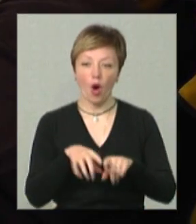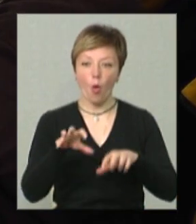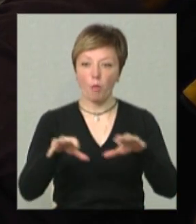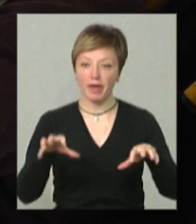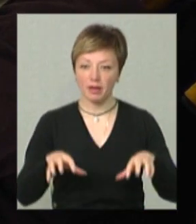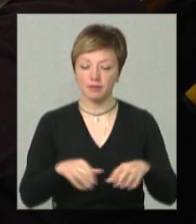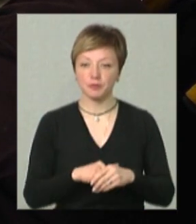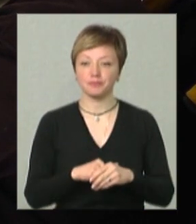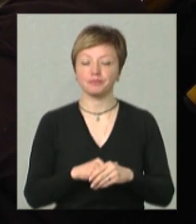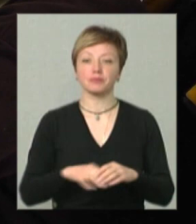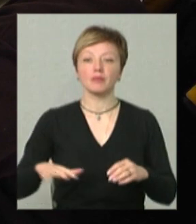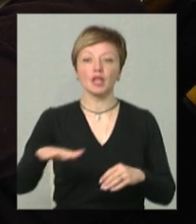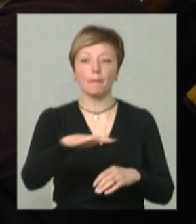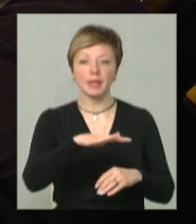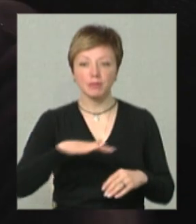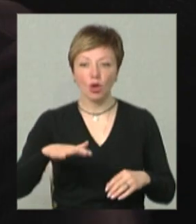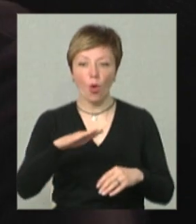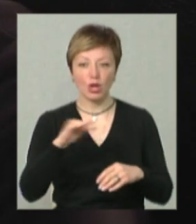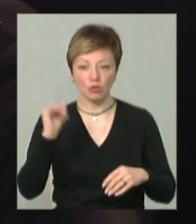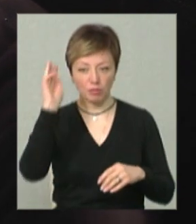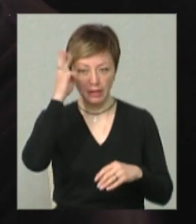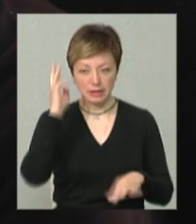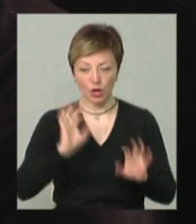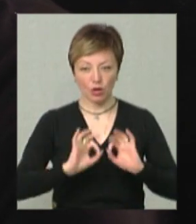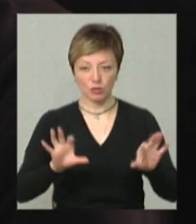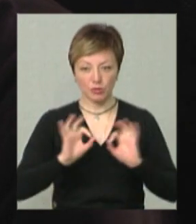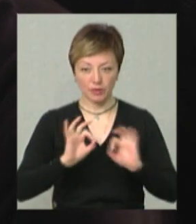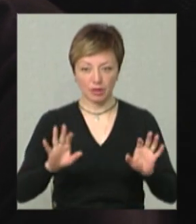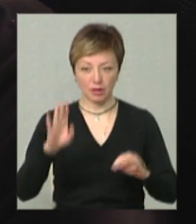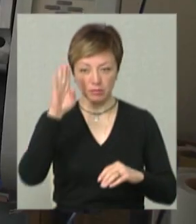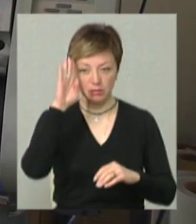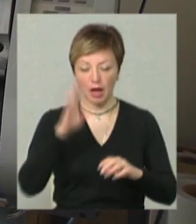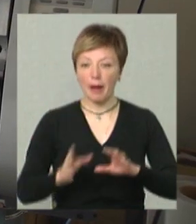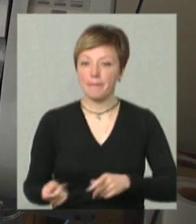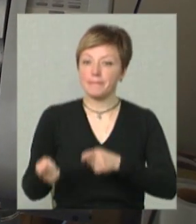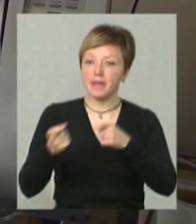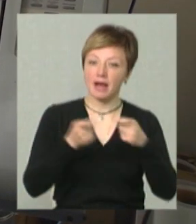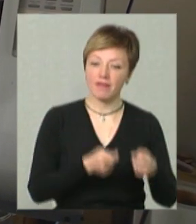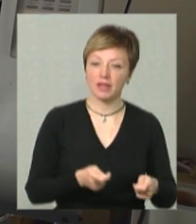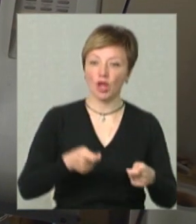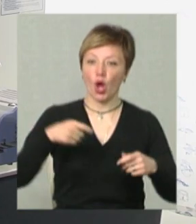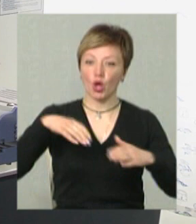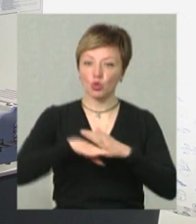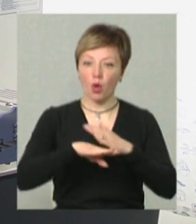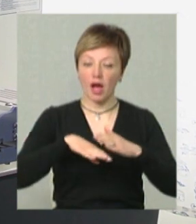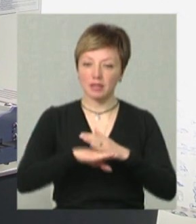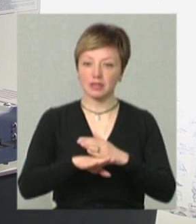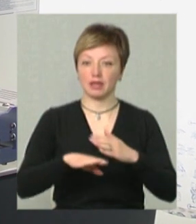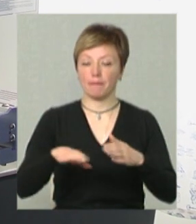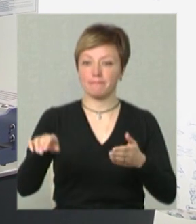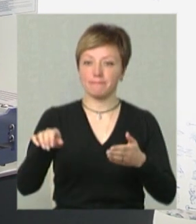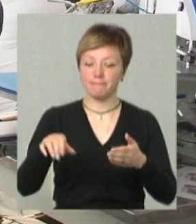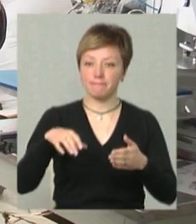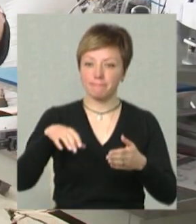'єктів. У приміщення, яке орендують у Хмельницькому, розповідає Станіслав Кривулянський, перевезли друкарські принтери, вишивальні машини та